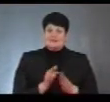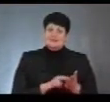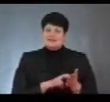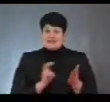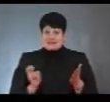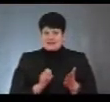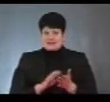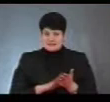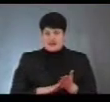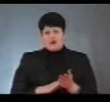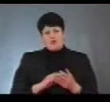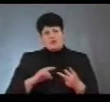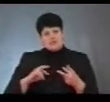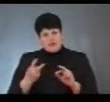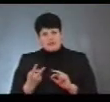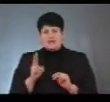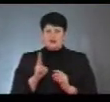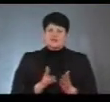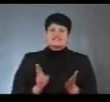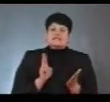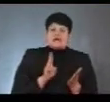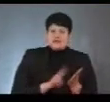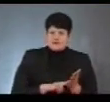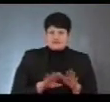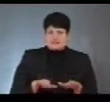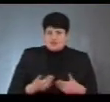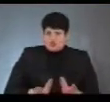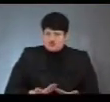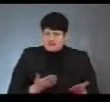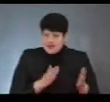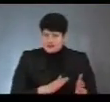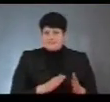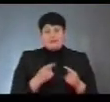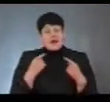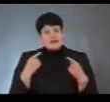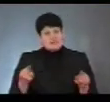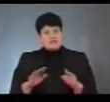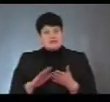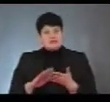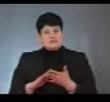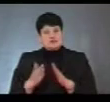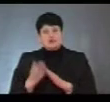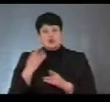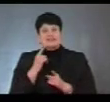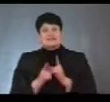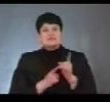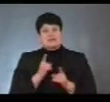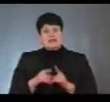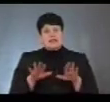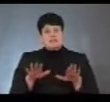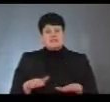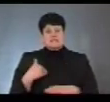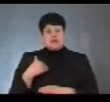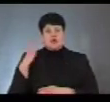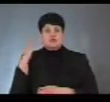або навпаки, хтось зареєструвався за місцем проживання, інша ситуація, коли ми змінили місце голосування